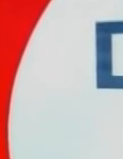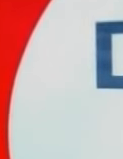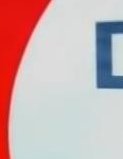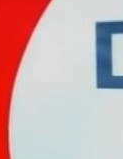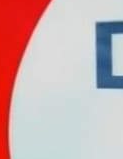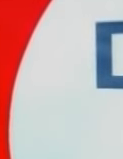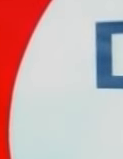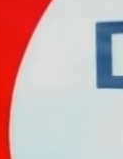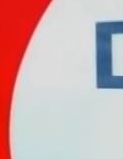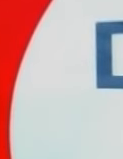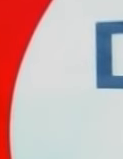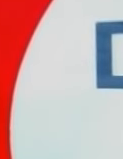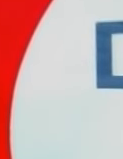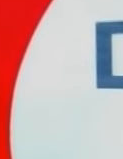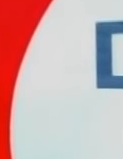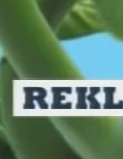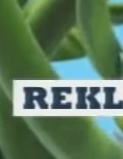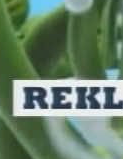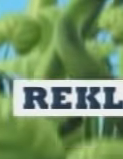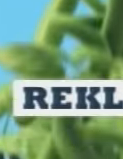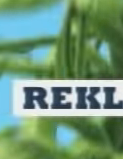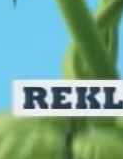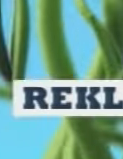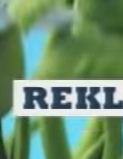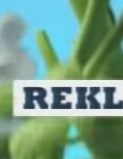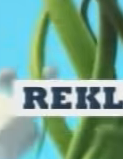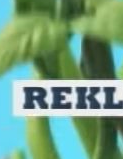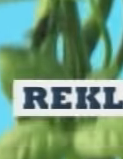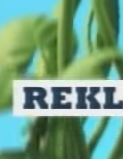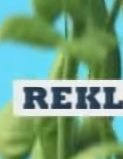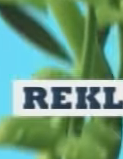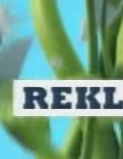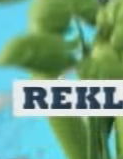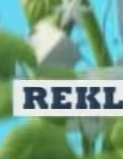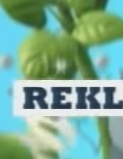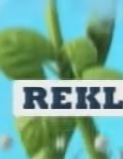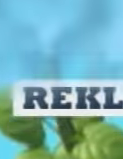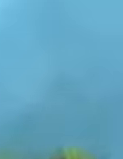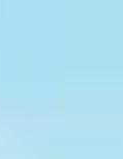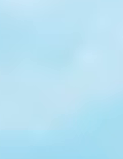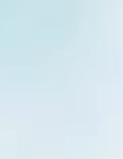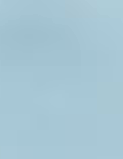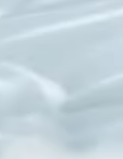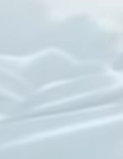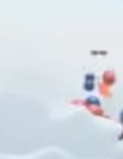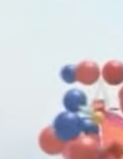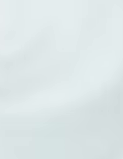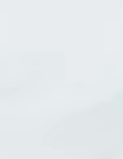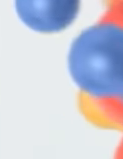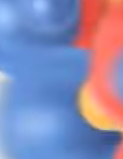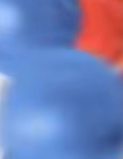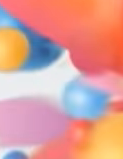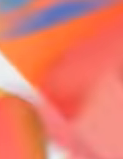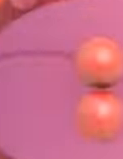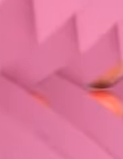Dajte krd! Internet do šest besedih za po jedan diner. Oufon ADSL. Telekom Srbija.